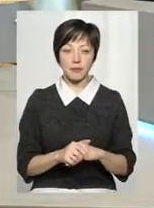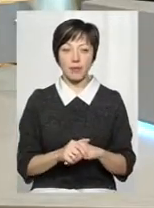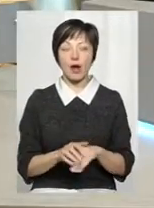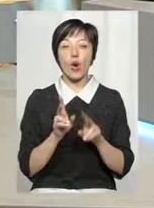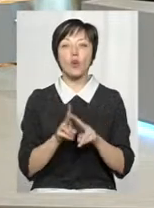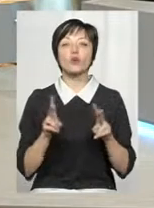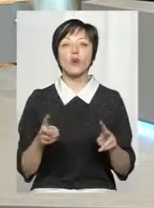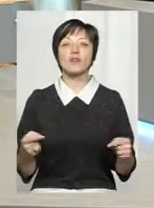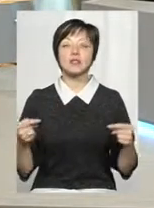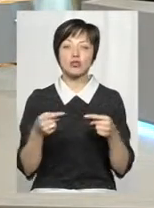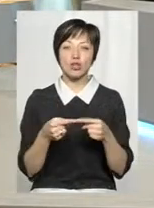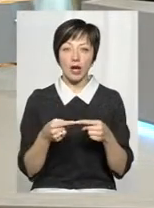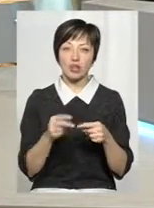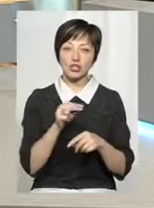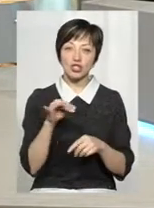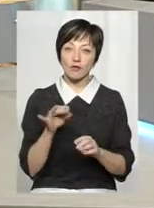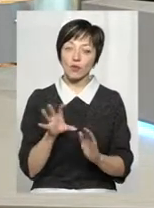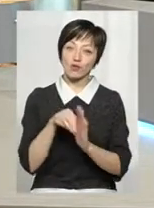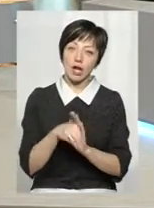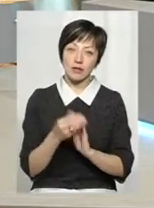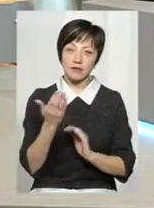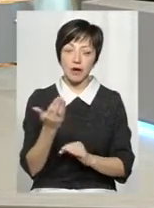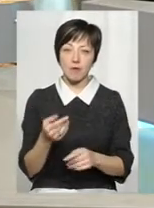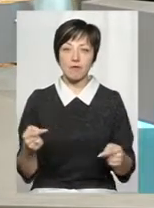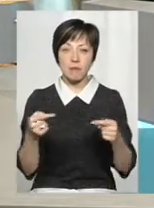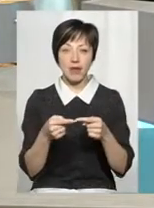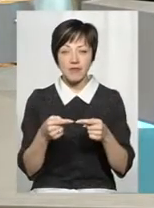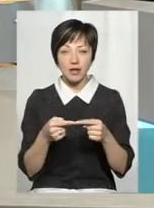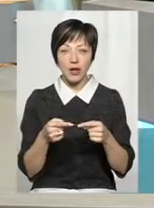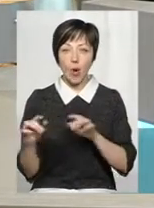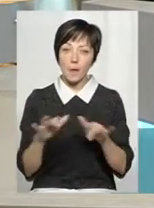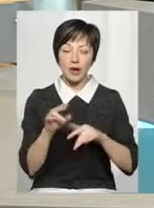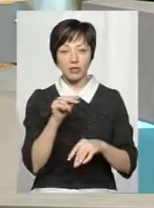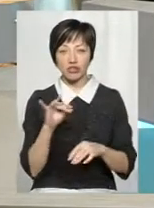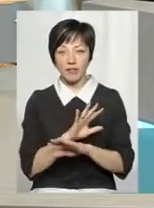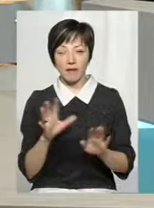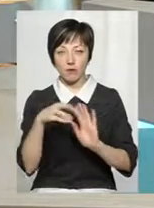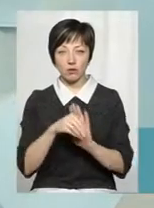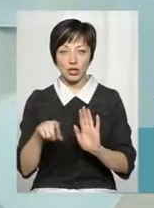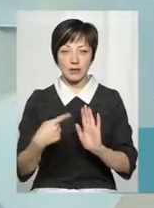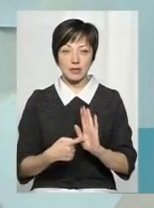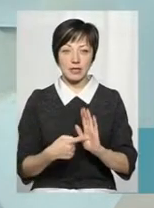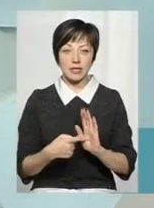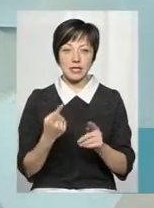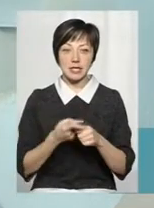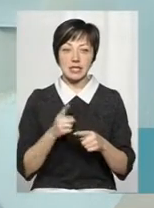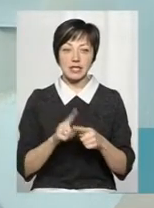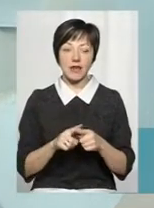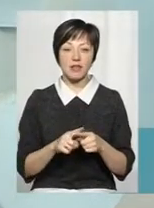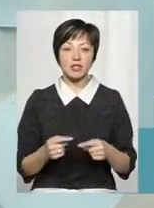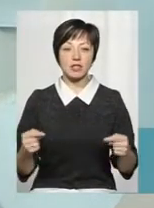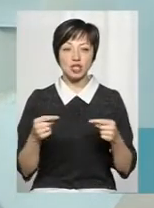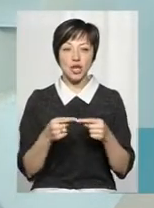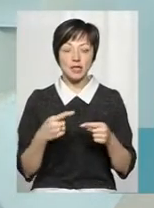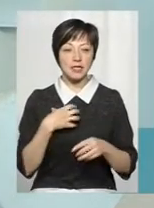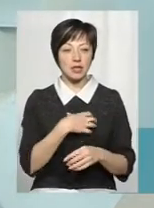хто визначає? Чи включатись вам в певні операції, чи не включатись? Це визначає